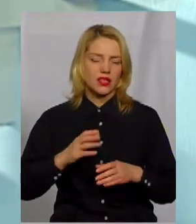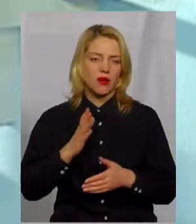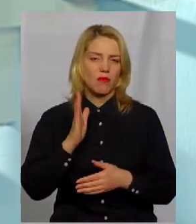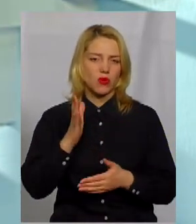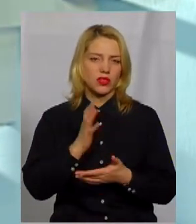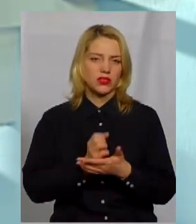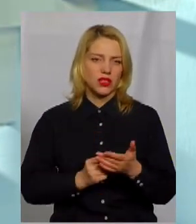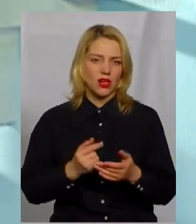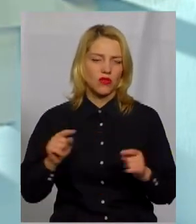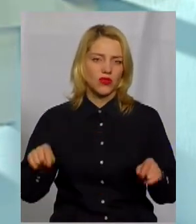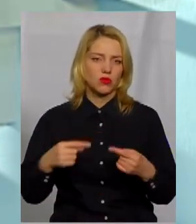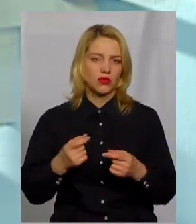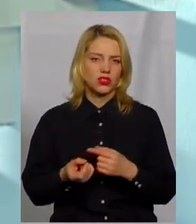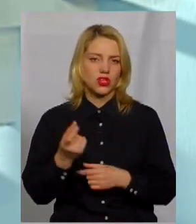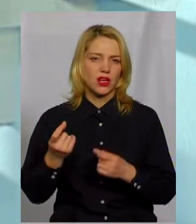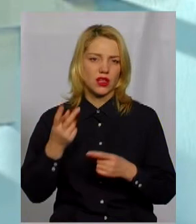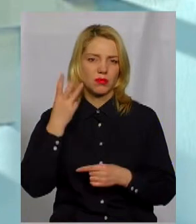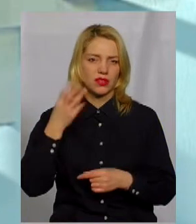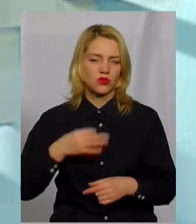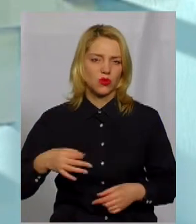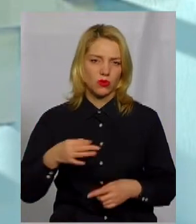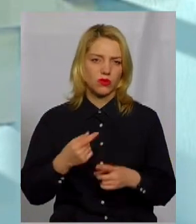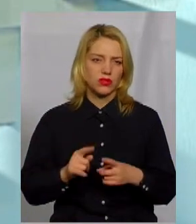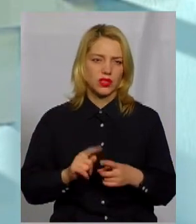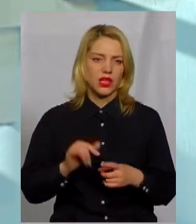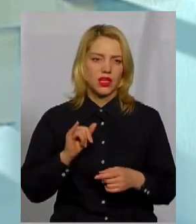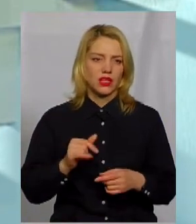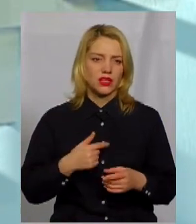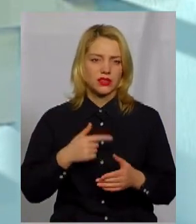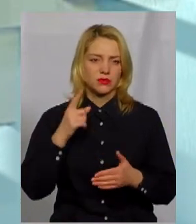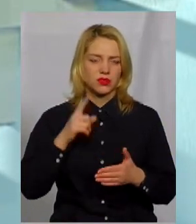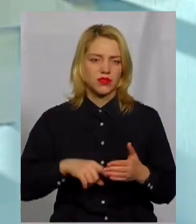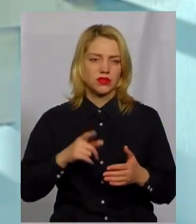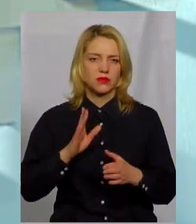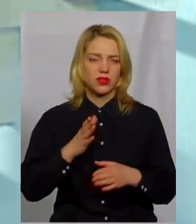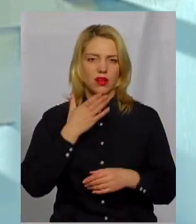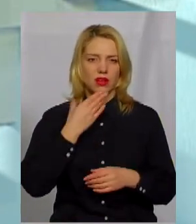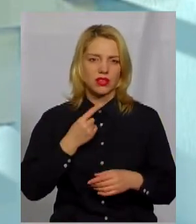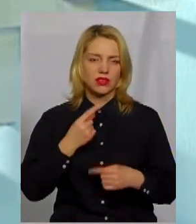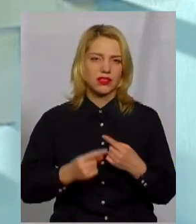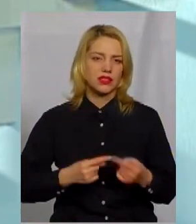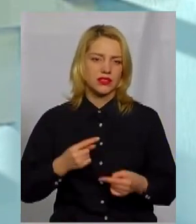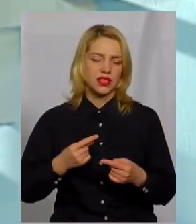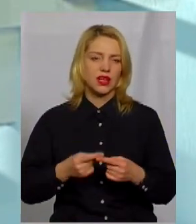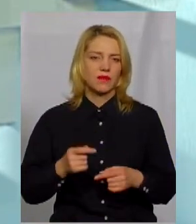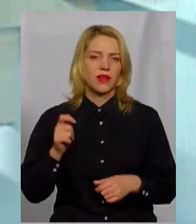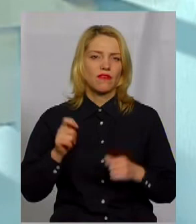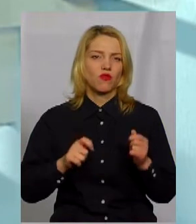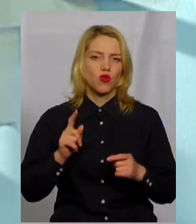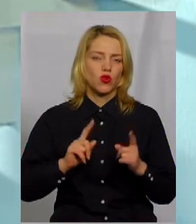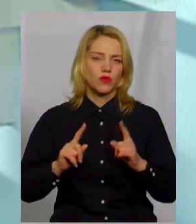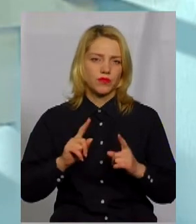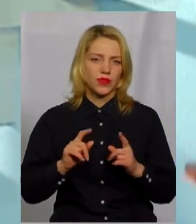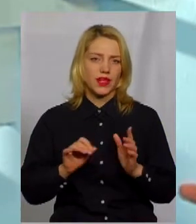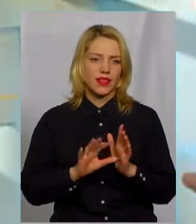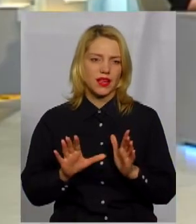джерел Хмельницької області. Проводимо щорічний, я так сподіваюся, буде вже, тому що це така вже гарна традиція, форум